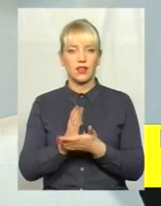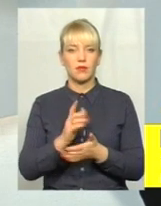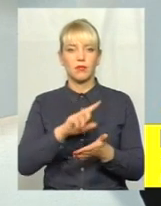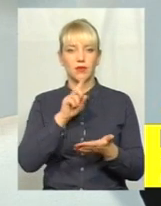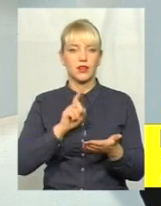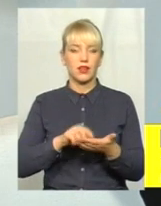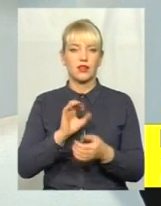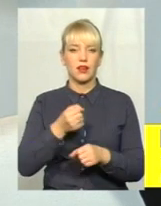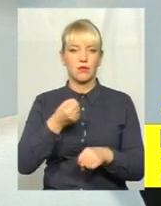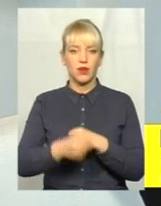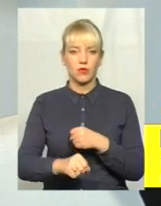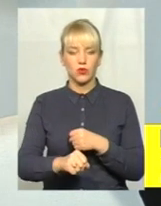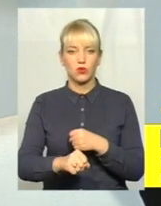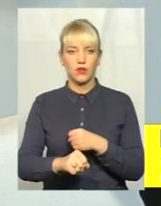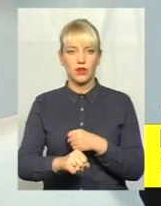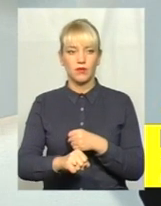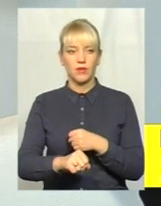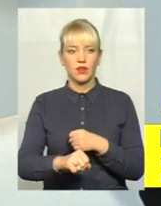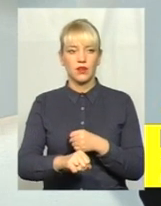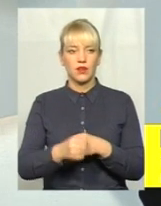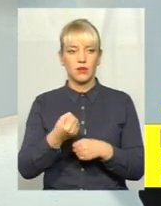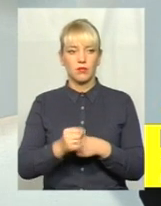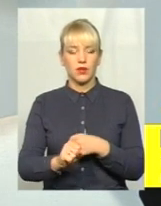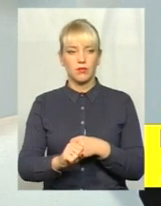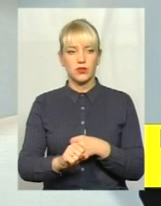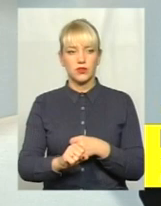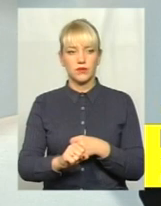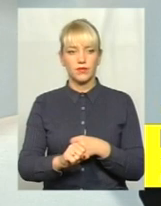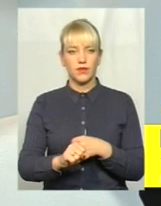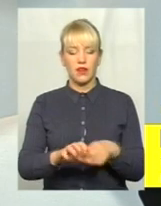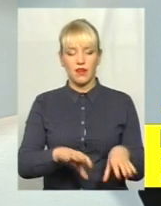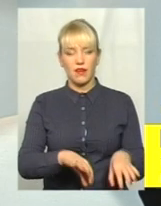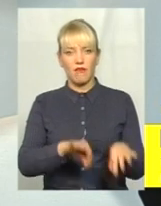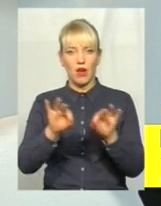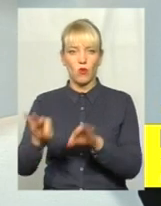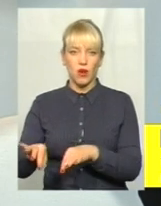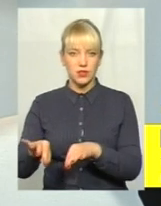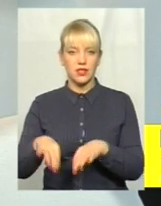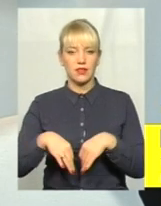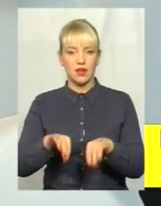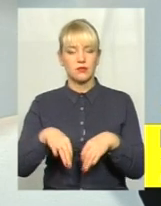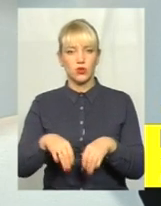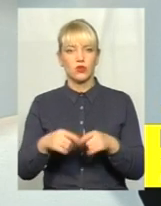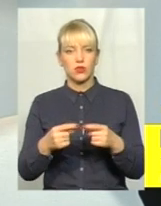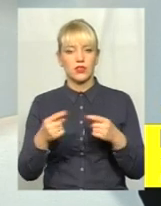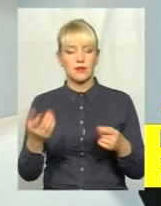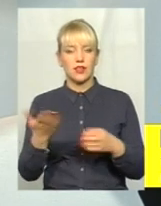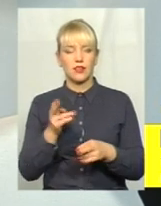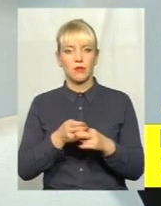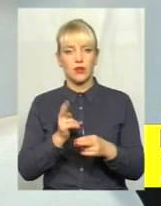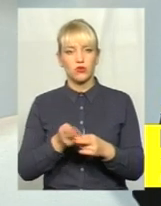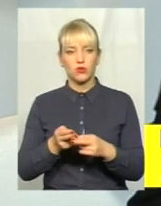примусову евакуацію транспортного засобу, який перешкоджає